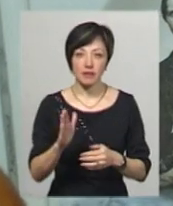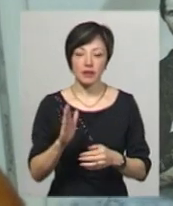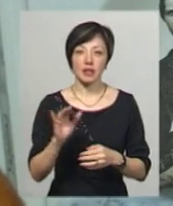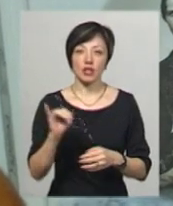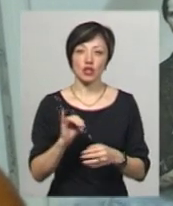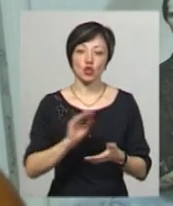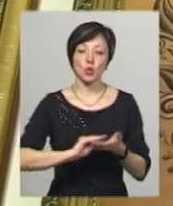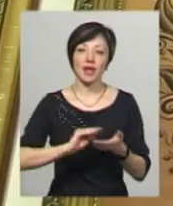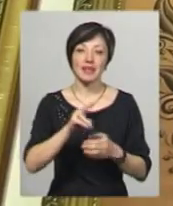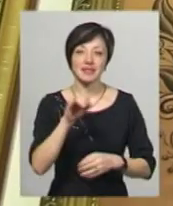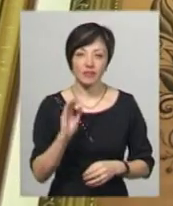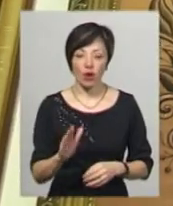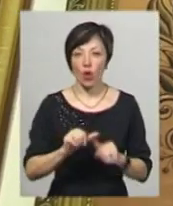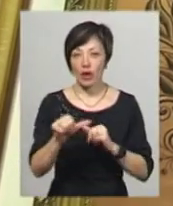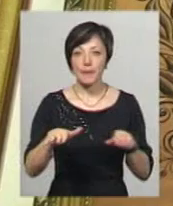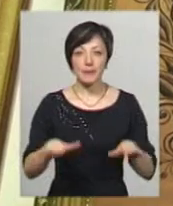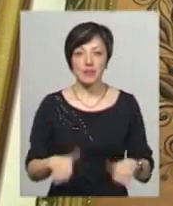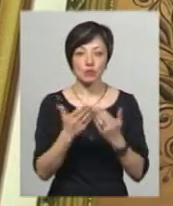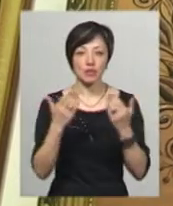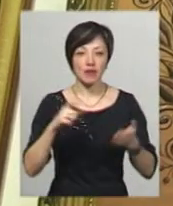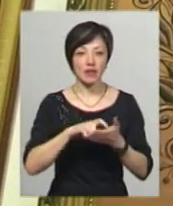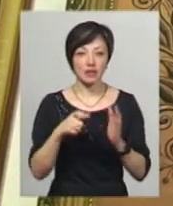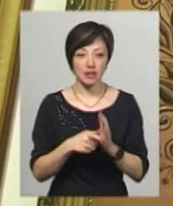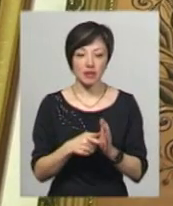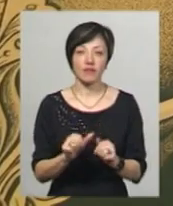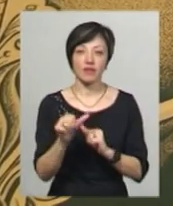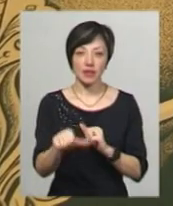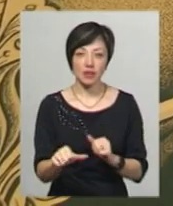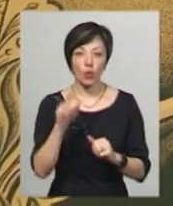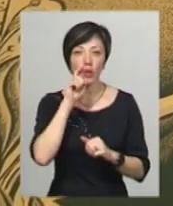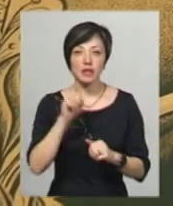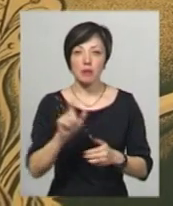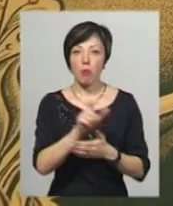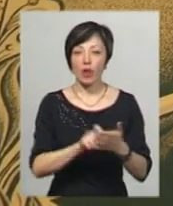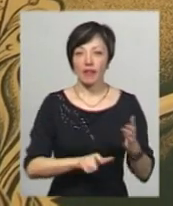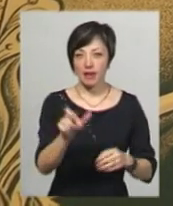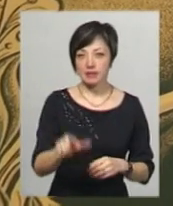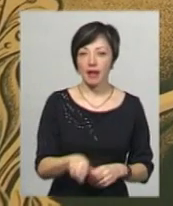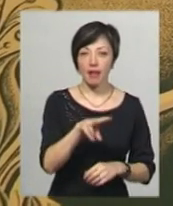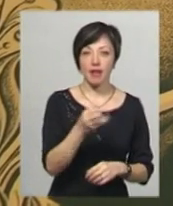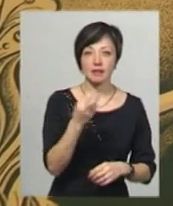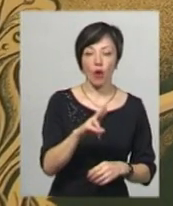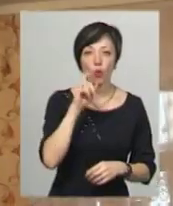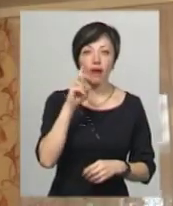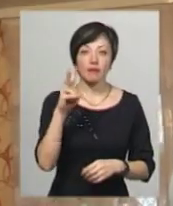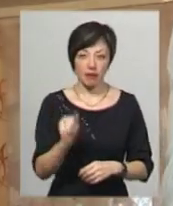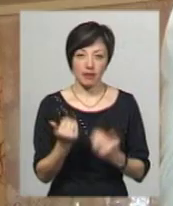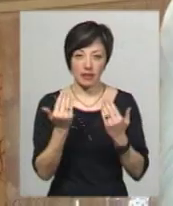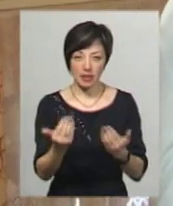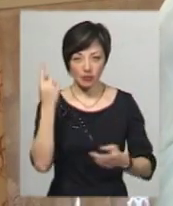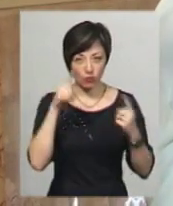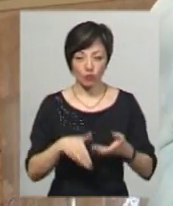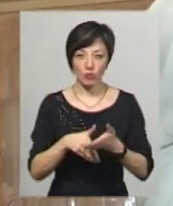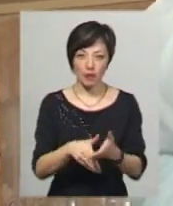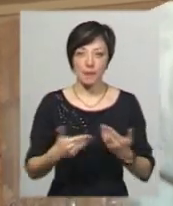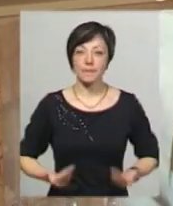журналістів. Окреме місце в музеї-квартирі майстриня виділила для української поетеси Лесі Українки. Каже, саме її творчість